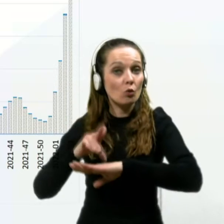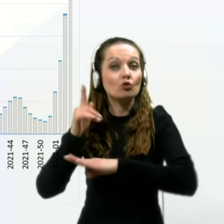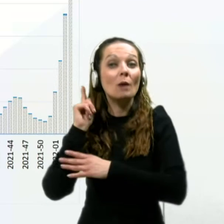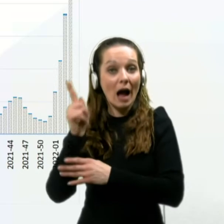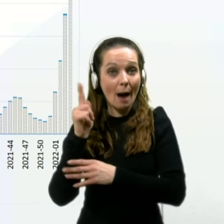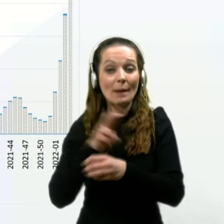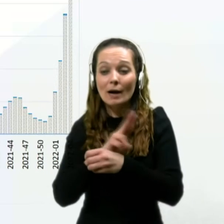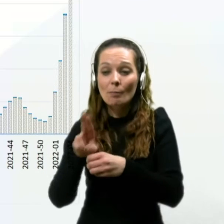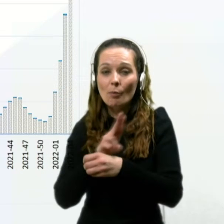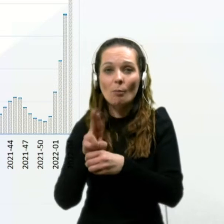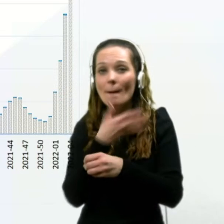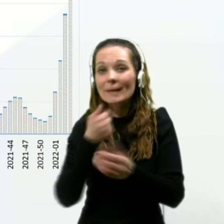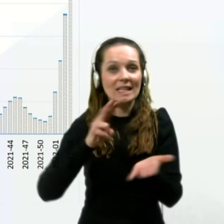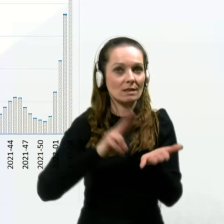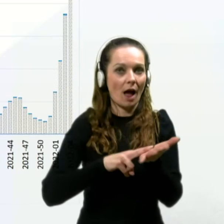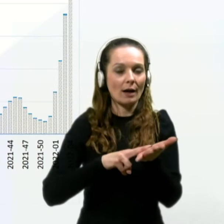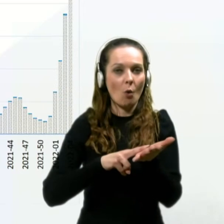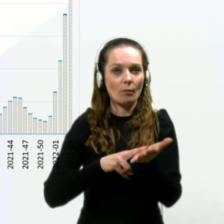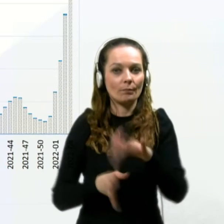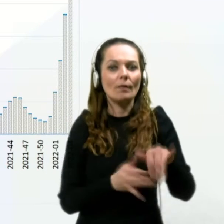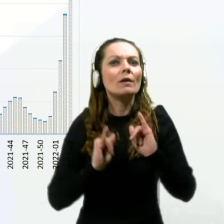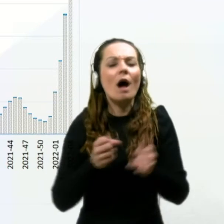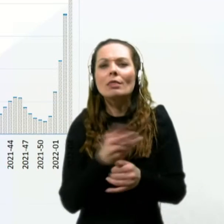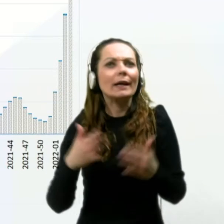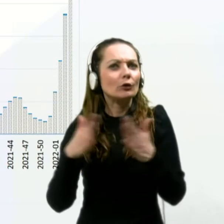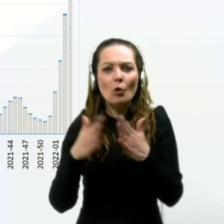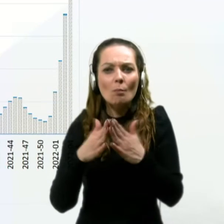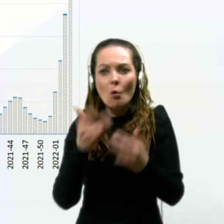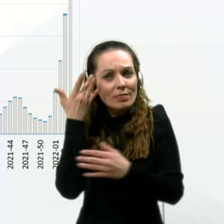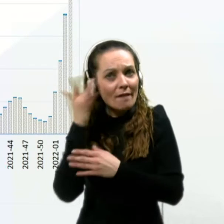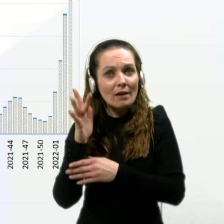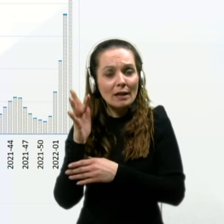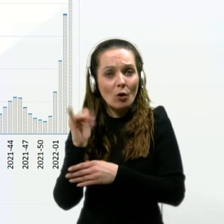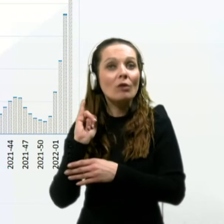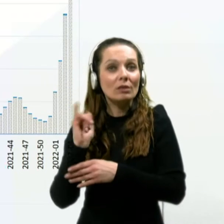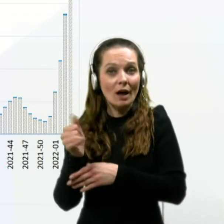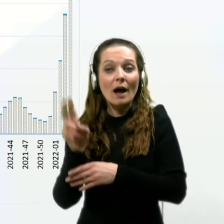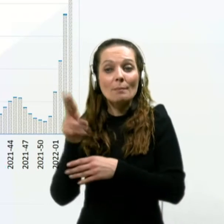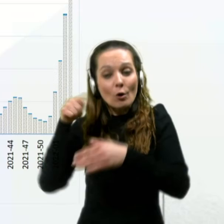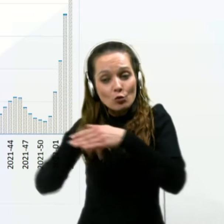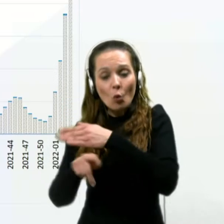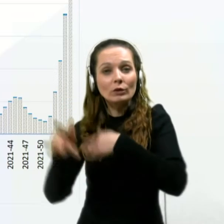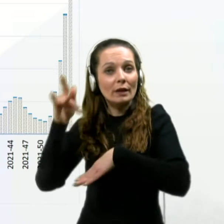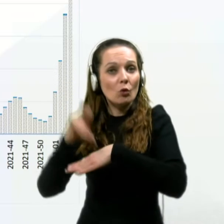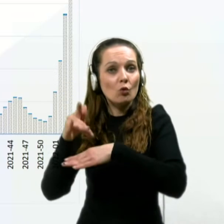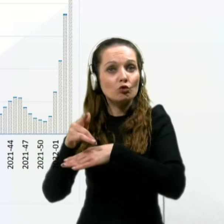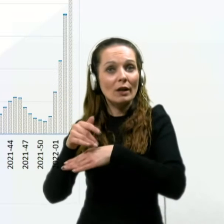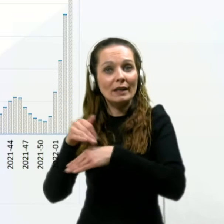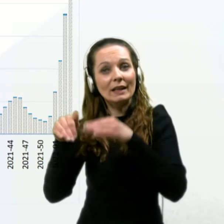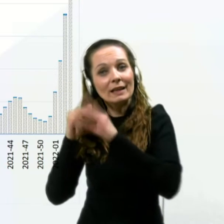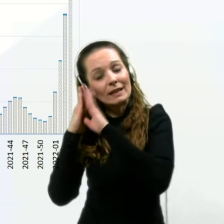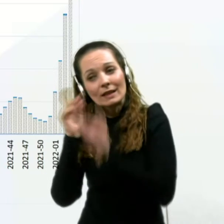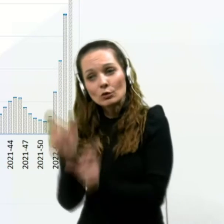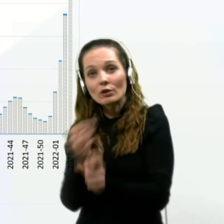ampak popolnoma asimptomatskih v kužb. Nekateri domovi sploh ne bi vedeli, da so v kuženi stanovalci, če ne bi